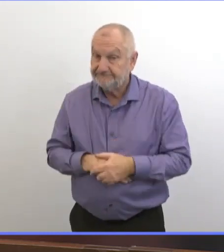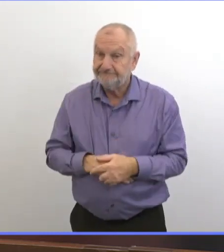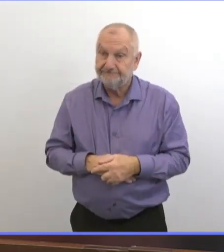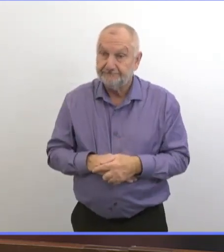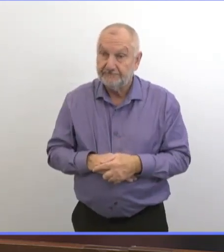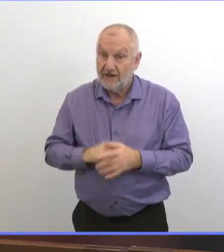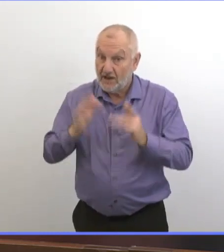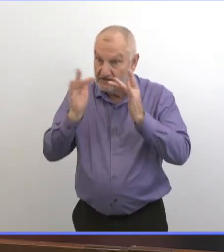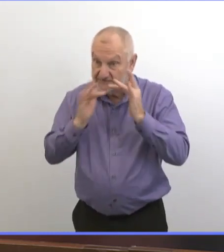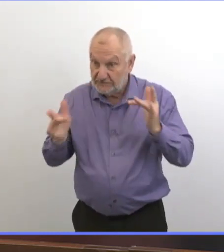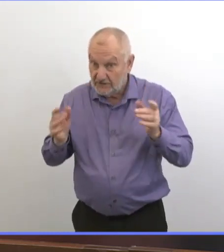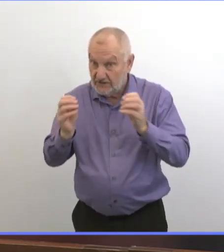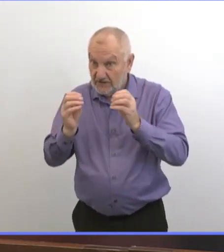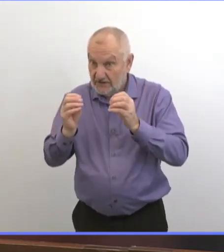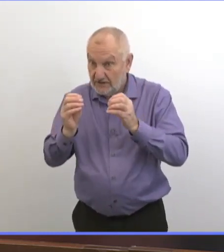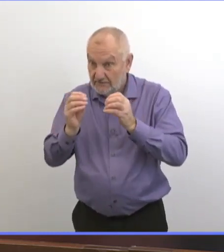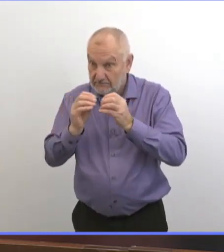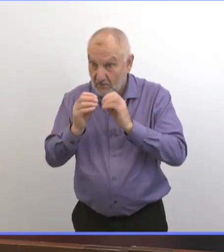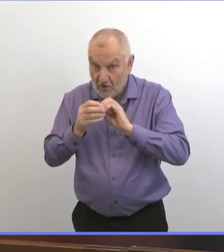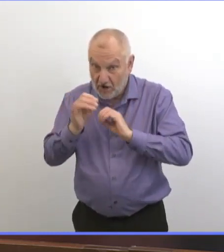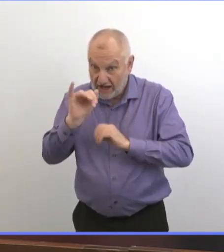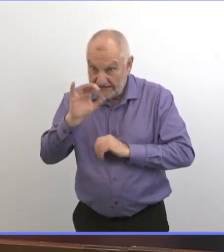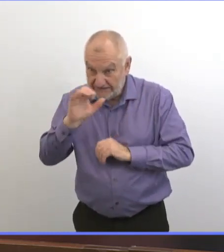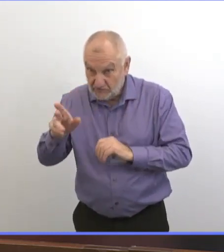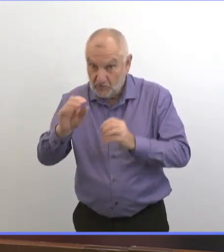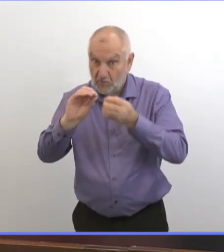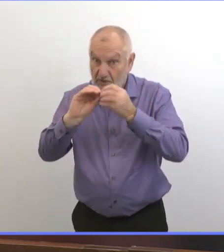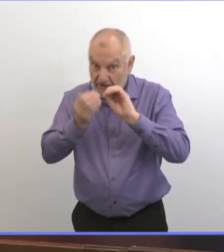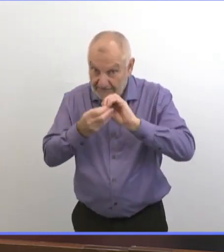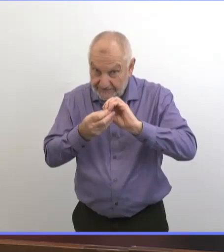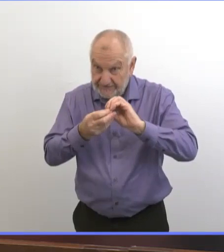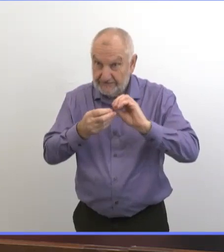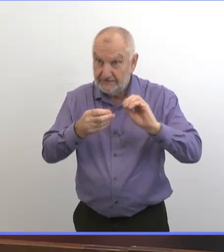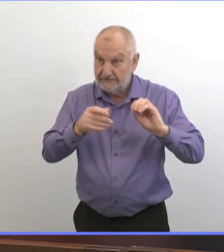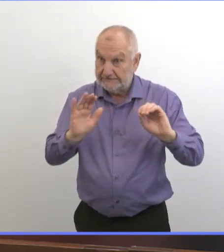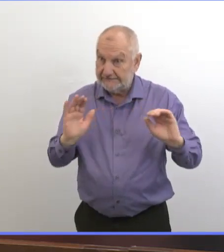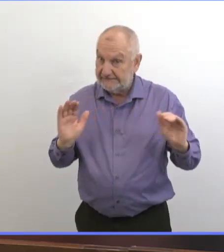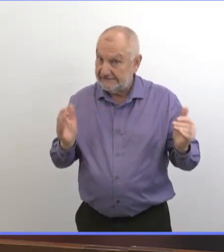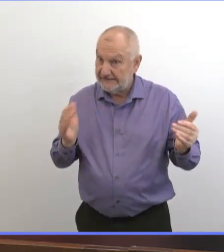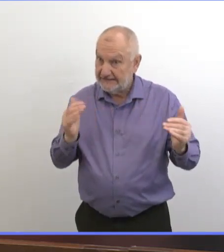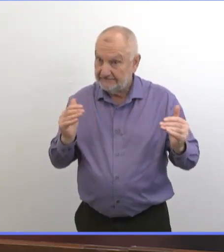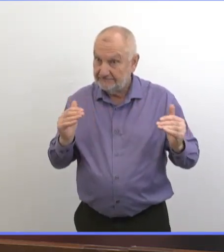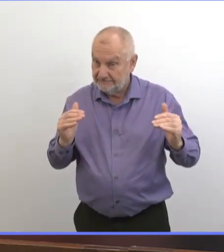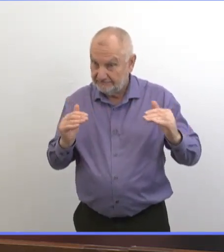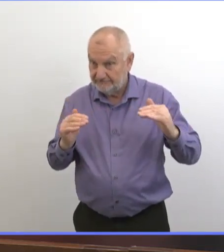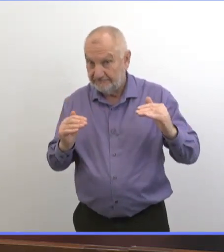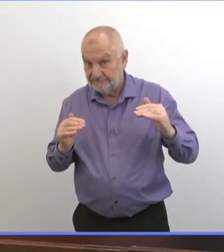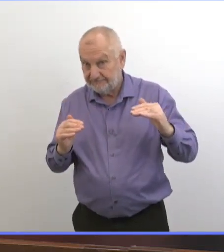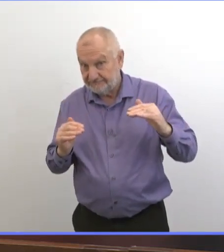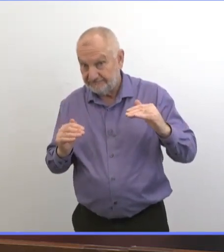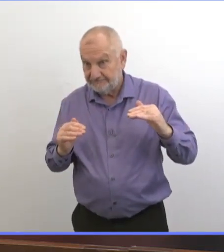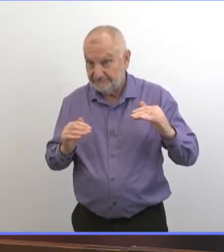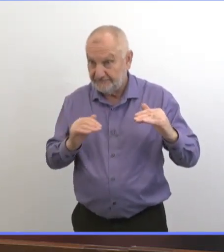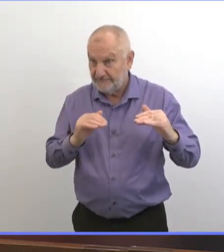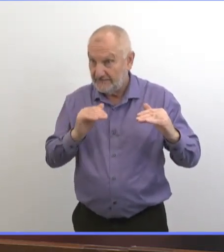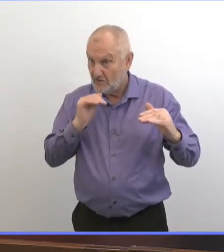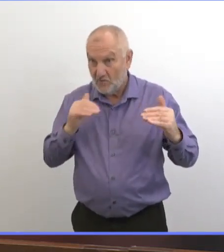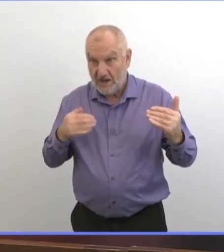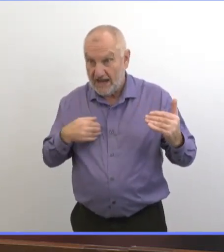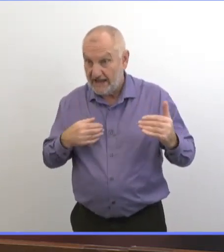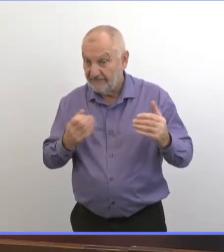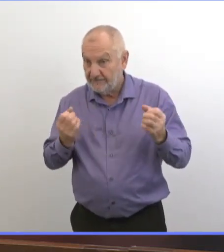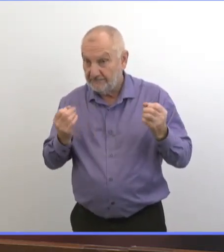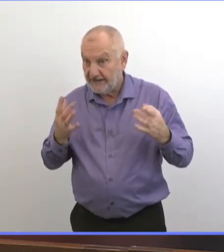'hospitalisation et d'hospitalisation sont intensifs. Il ne semble pas qu'il y a beaucoup d'activités qu'on n